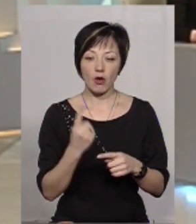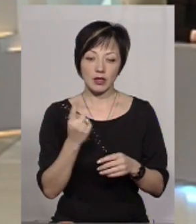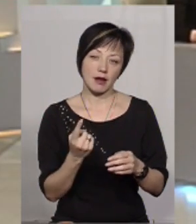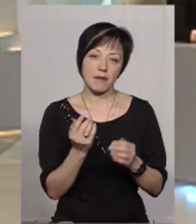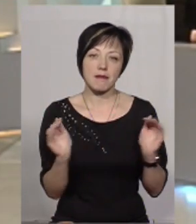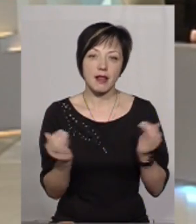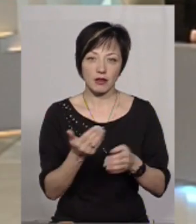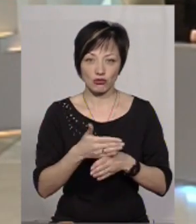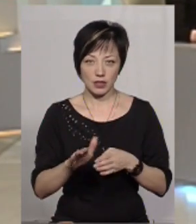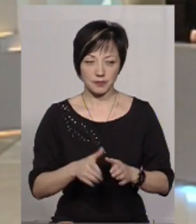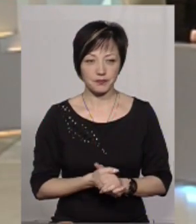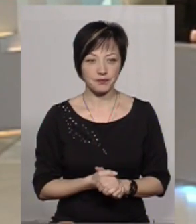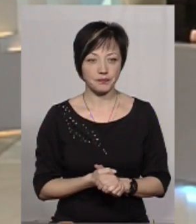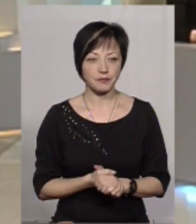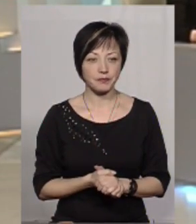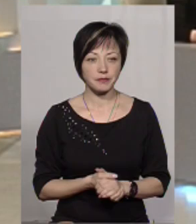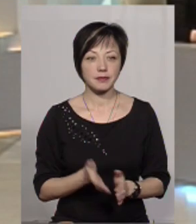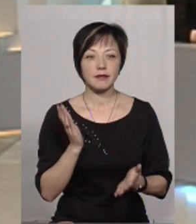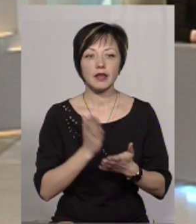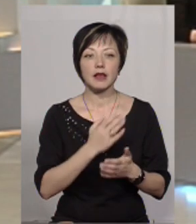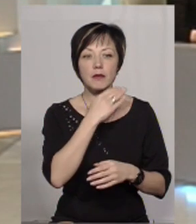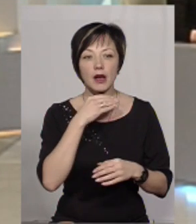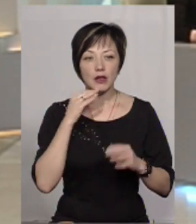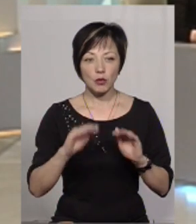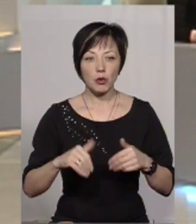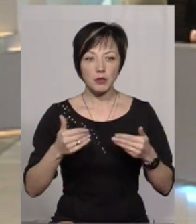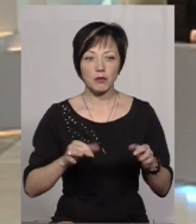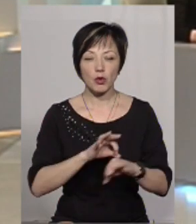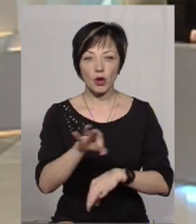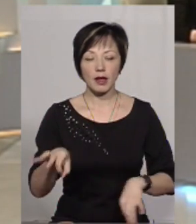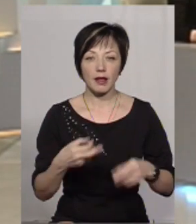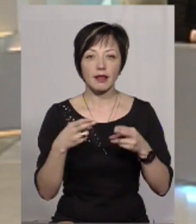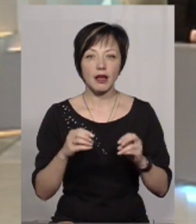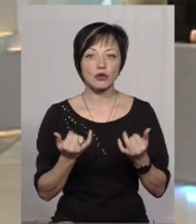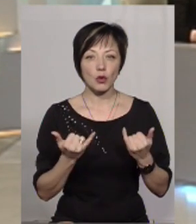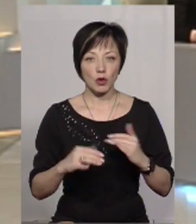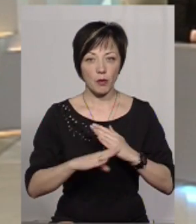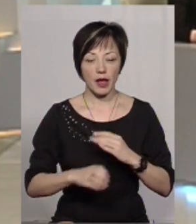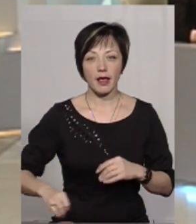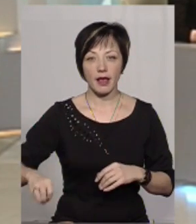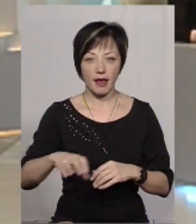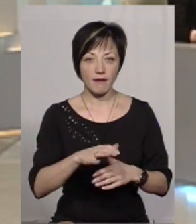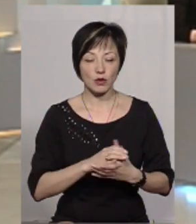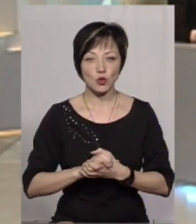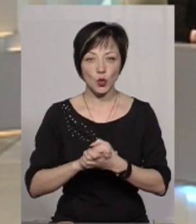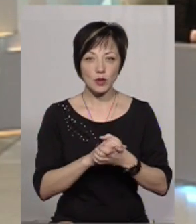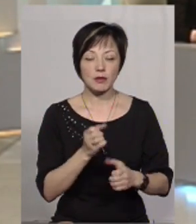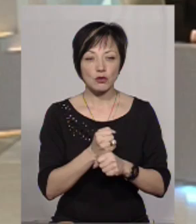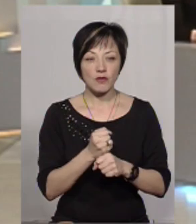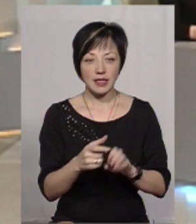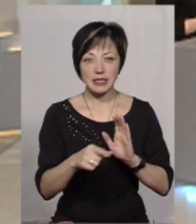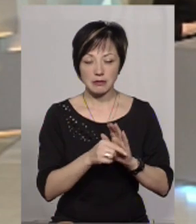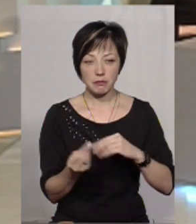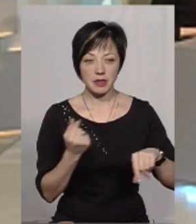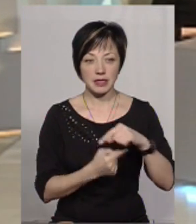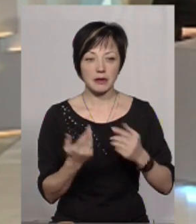одна маленька часточка. Є багато пропозицій тих проєктів, де нам сьогодні вже допомагає Європейський Союз, зокрема, працювати з тим же